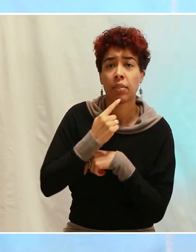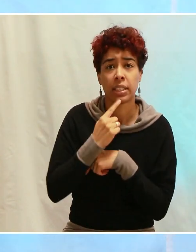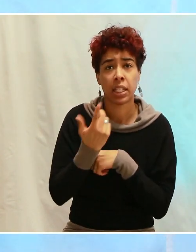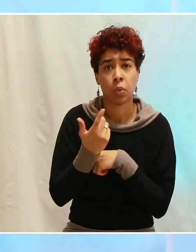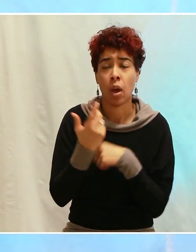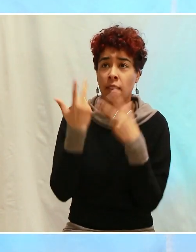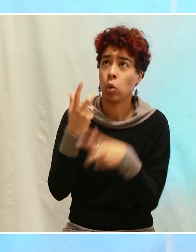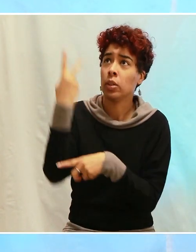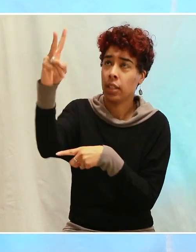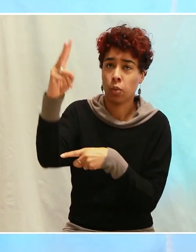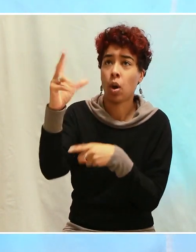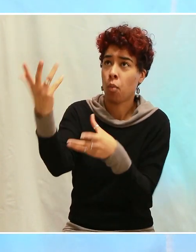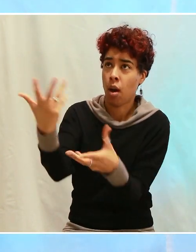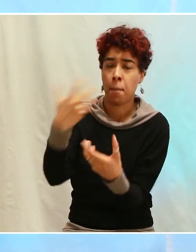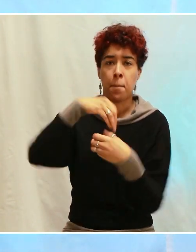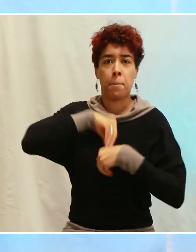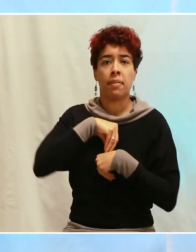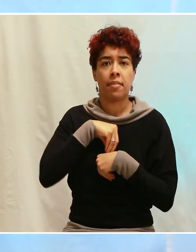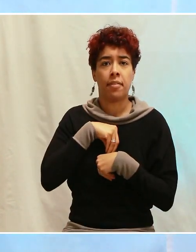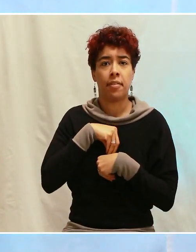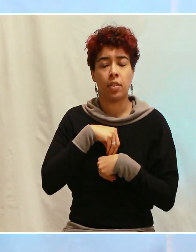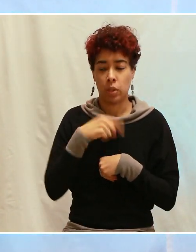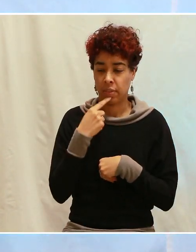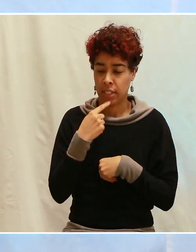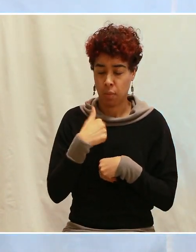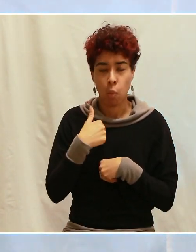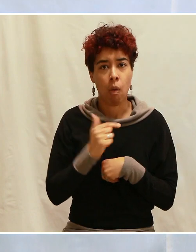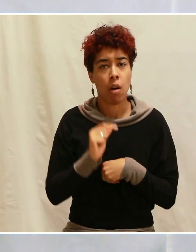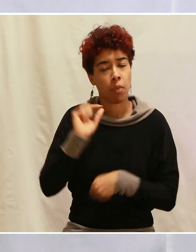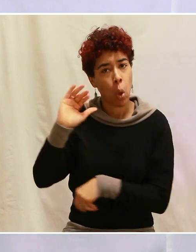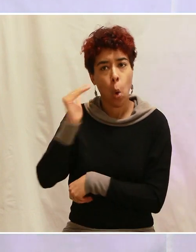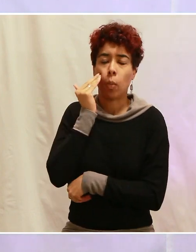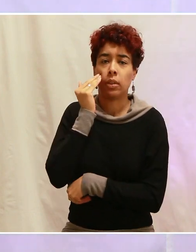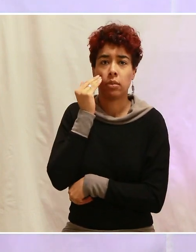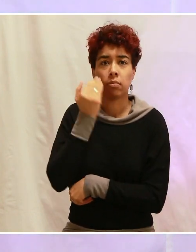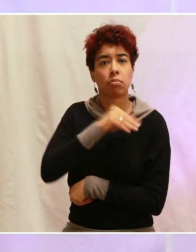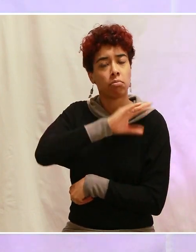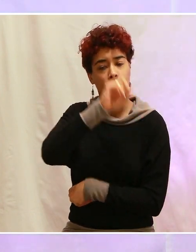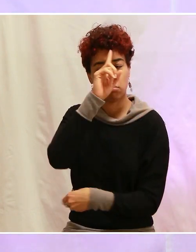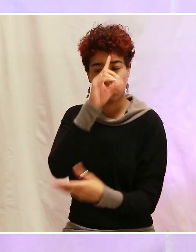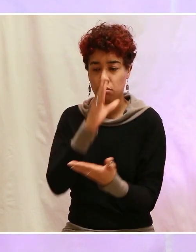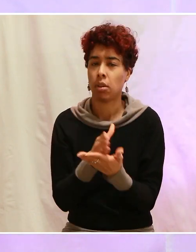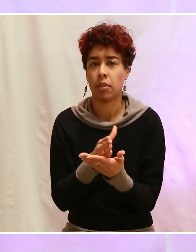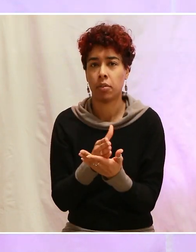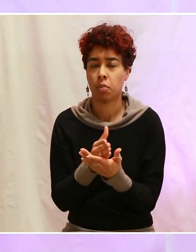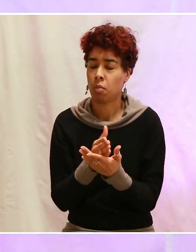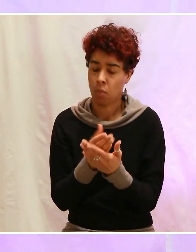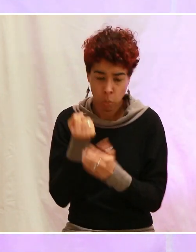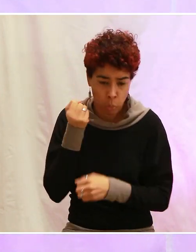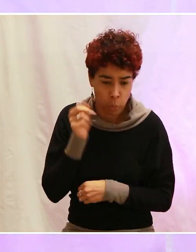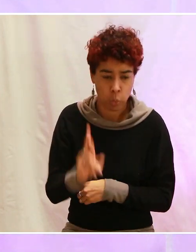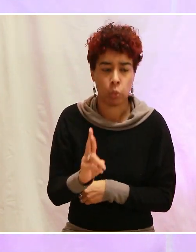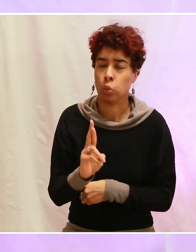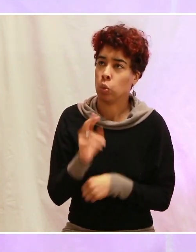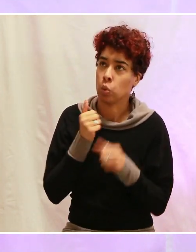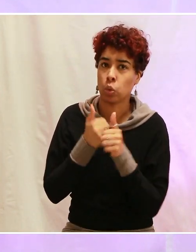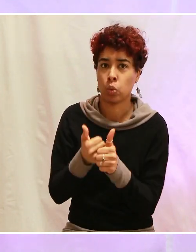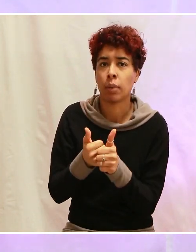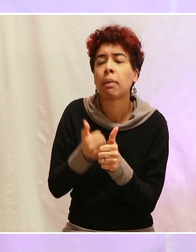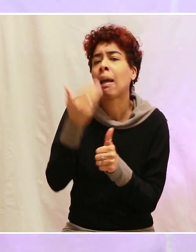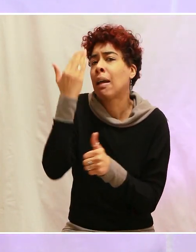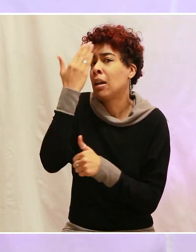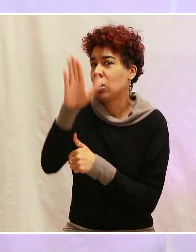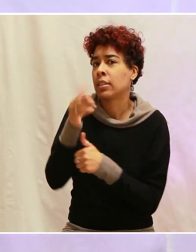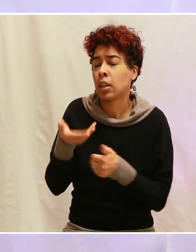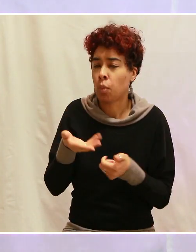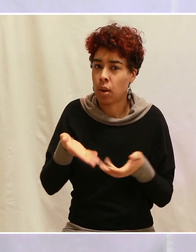volonté de Dieu. » C'est-à-dire je rentre dans une obéissance par la foi, je prends une résolution, mais je sais que cette résolution,